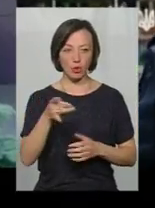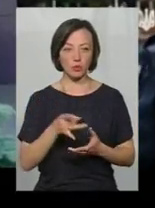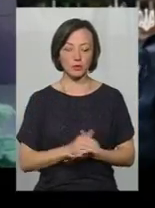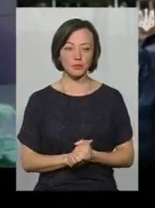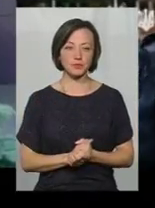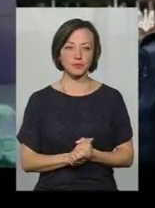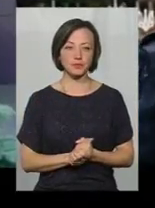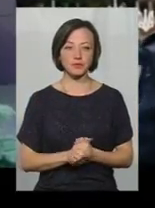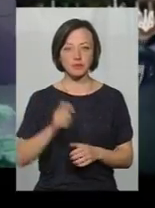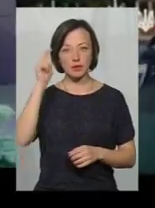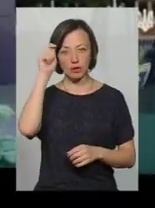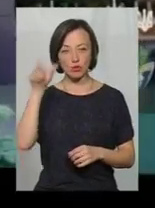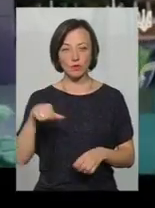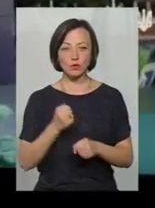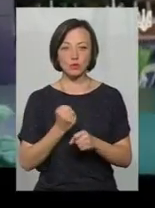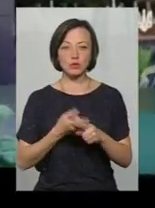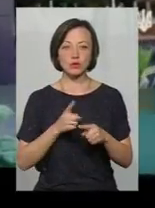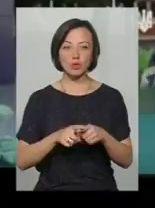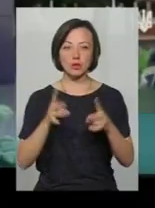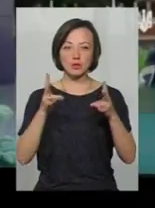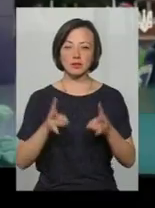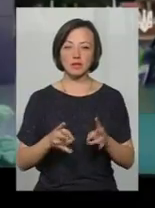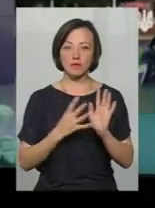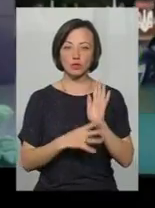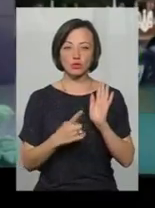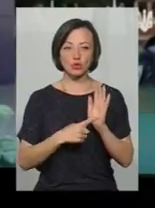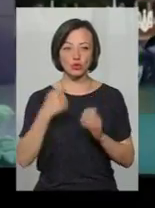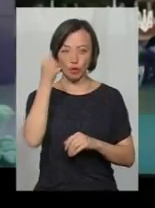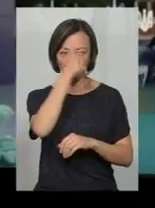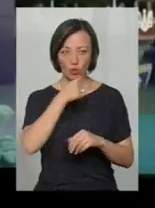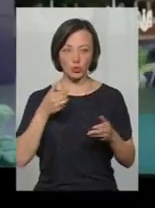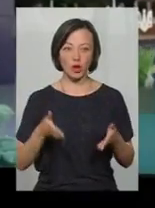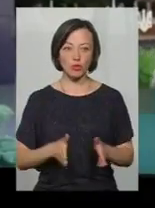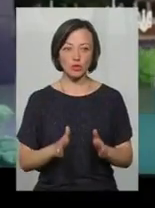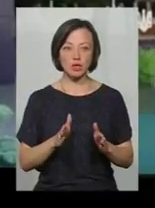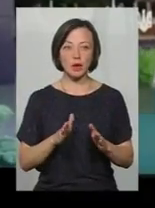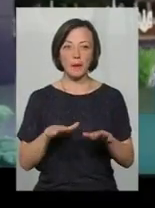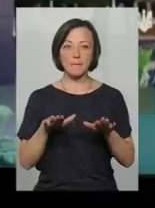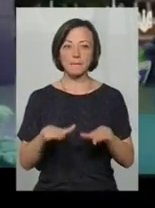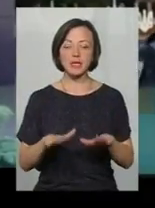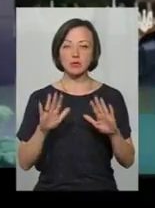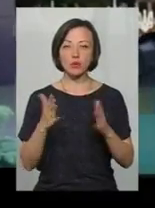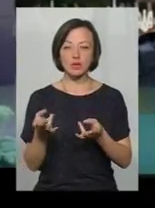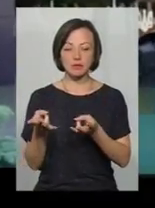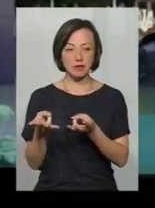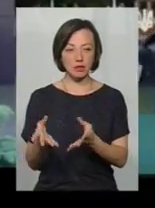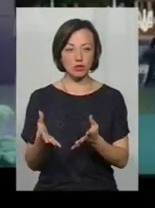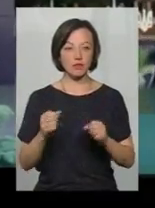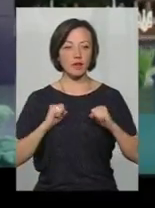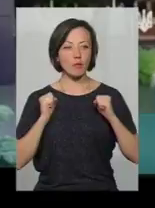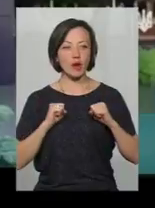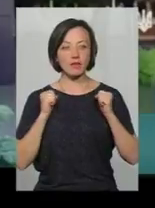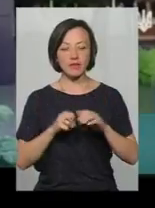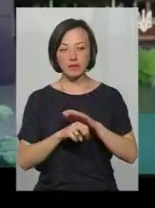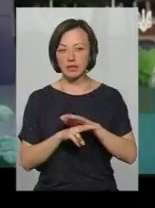Чоловік, який вчинив цю дорожню транспортну пригоду 96-го року народження, він місце події залишив, намагався втекти від